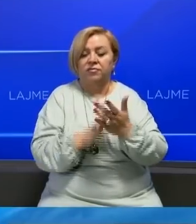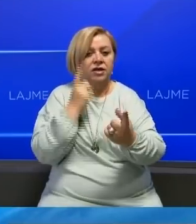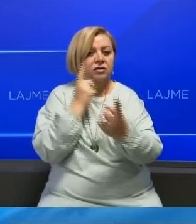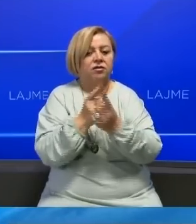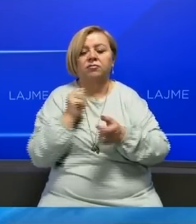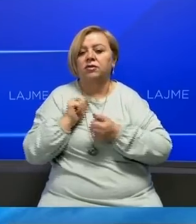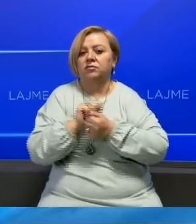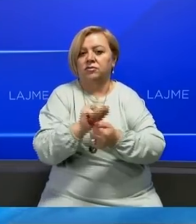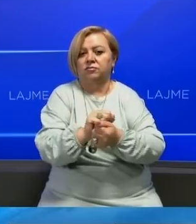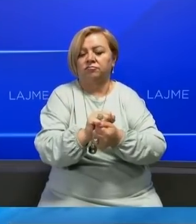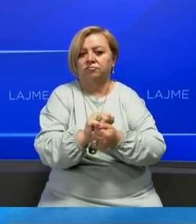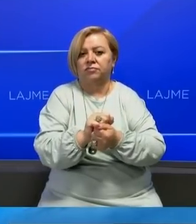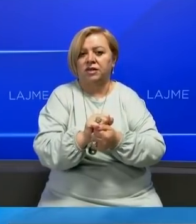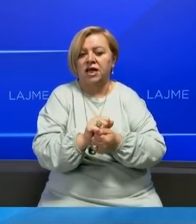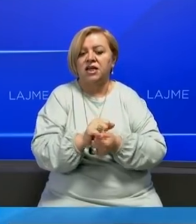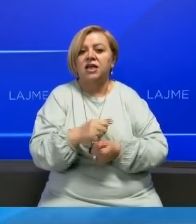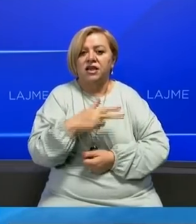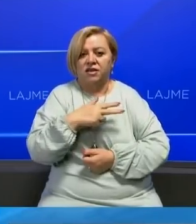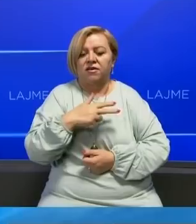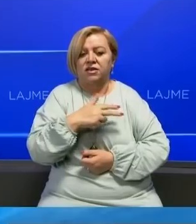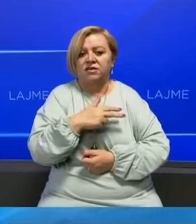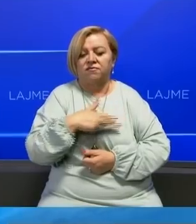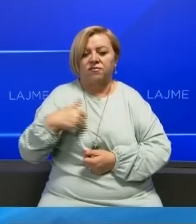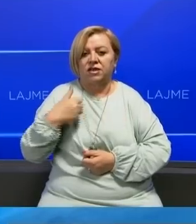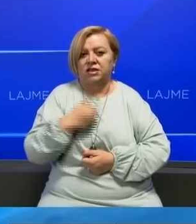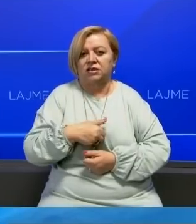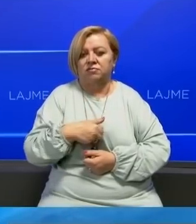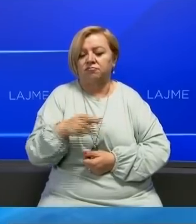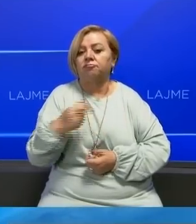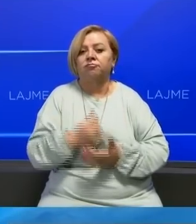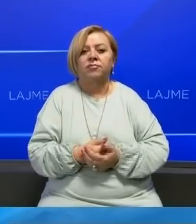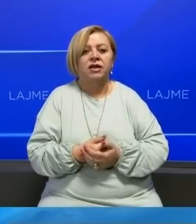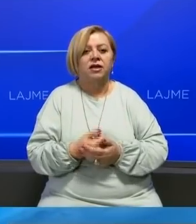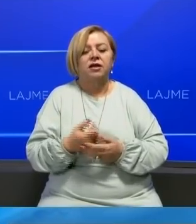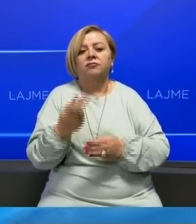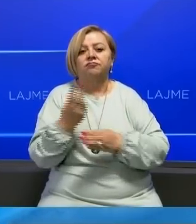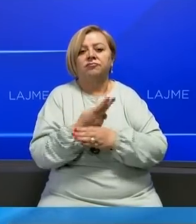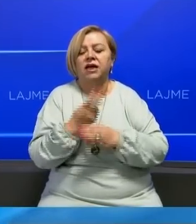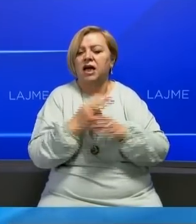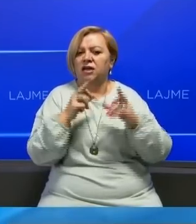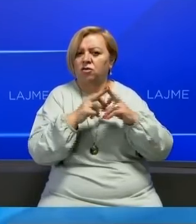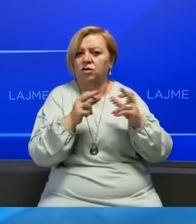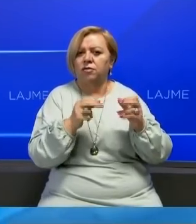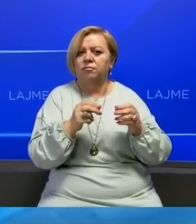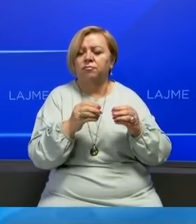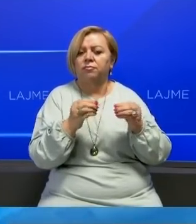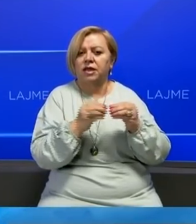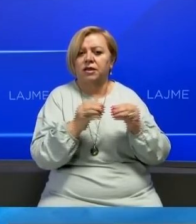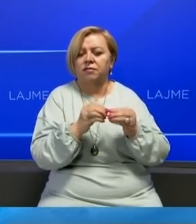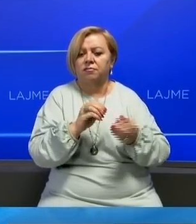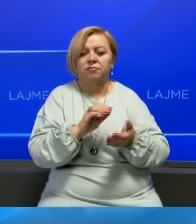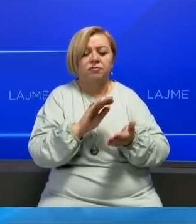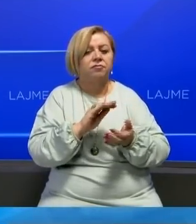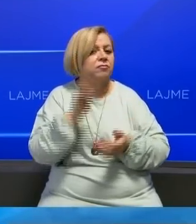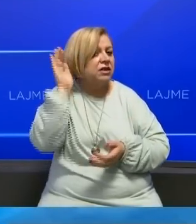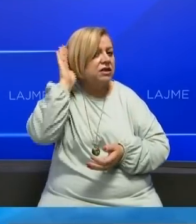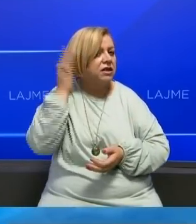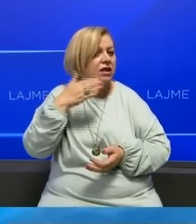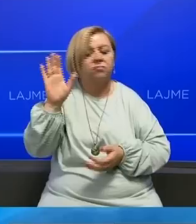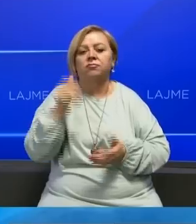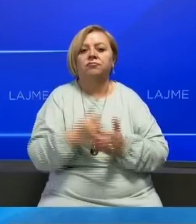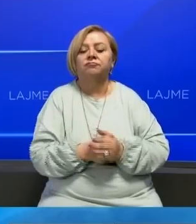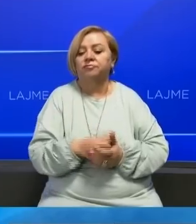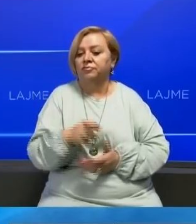parë historik në Gjeniv. Të pranishëm në takim janë dhe sekretari i shtetit Amerikan Antony Blinken dhe ministri Ashtëm Rusë Sergej Lavrov.